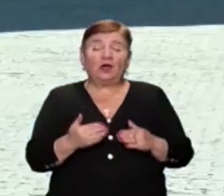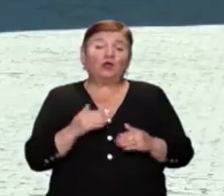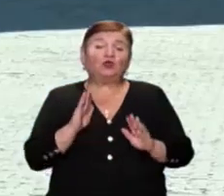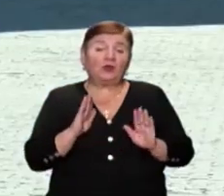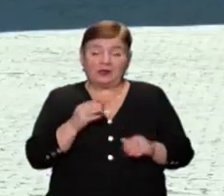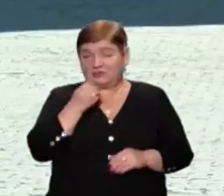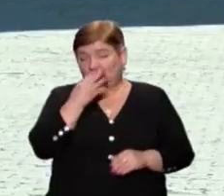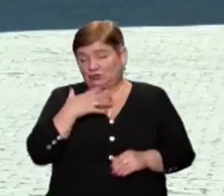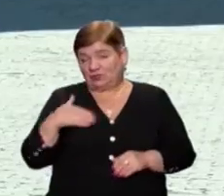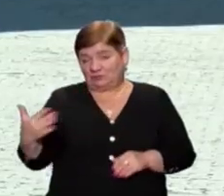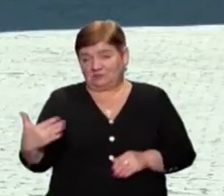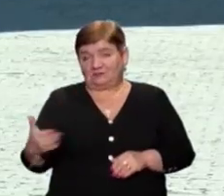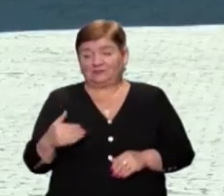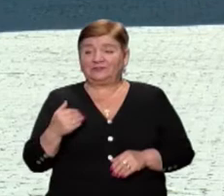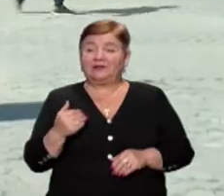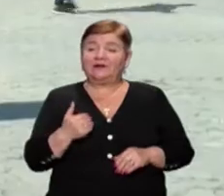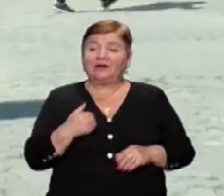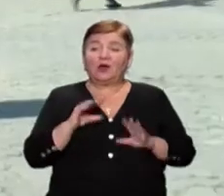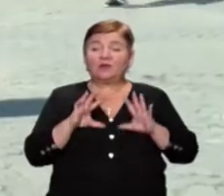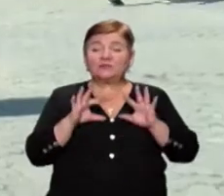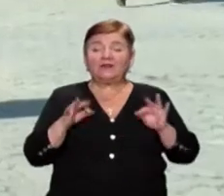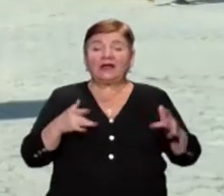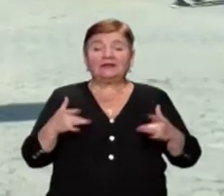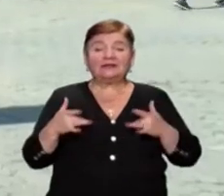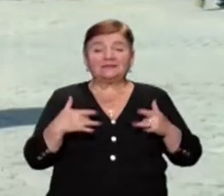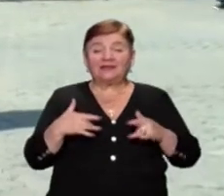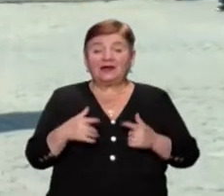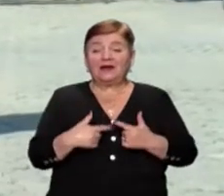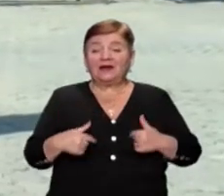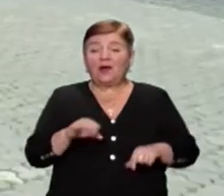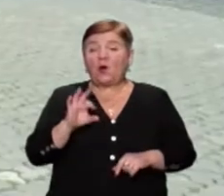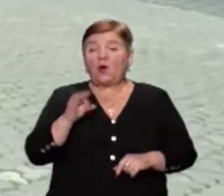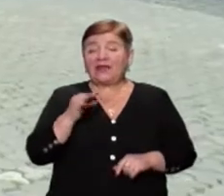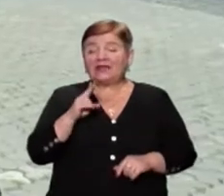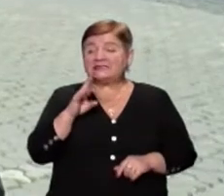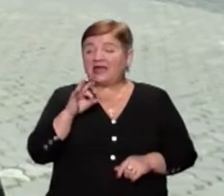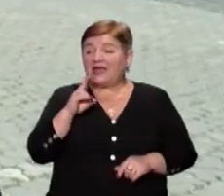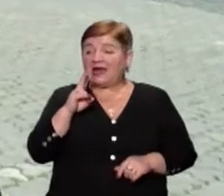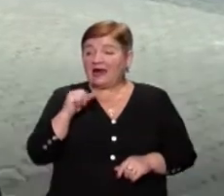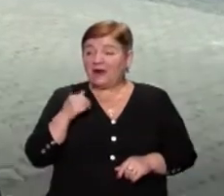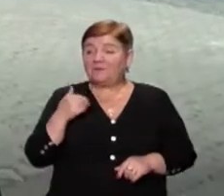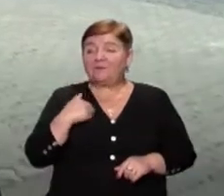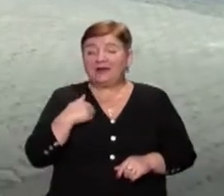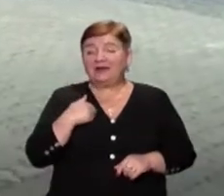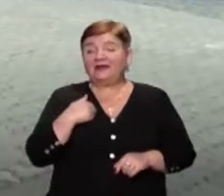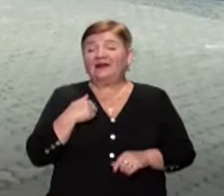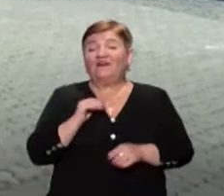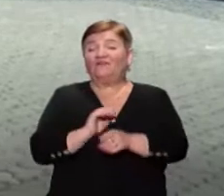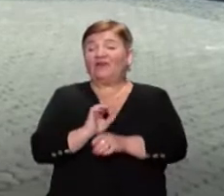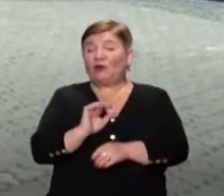сторони. Маски виготовляв колектив хору, розповіла артистка танцювальної групи Ольга Цегика. Виготовили масочки